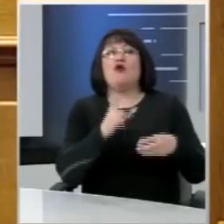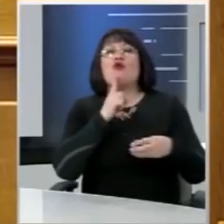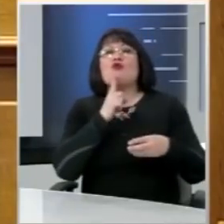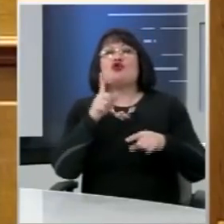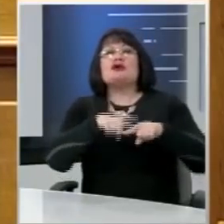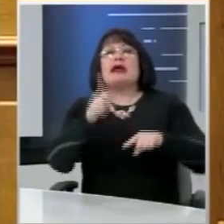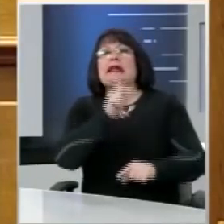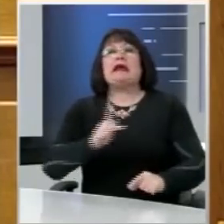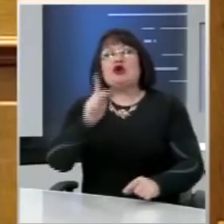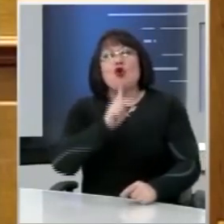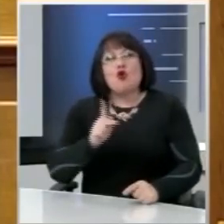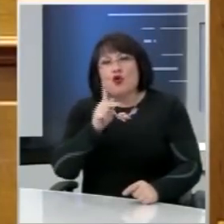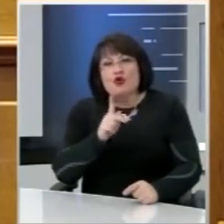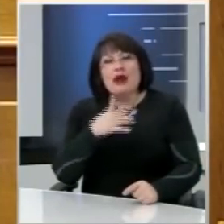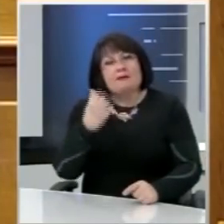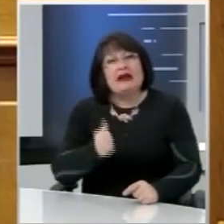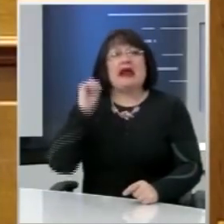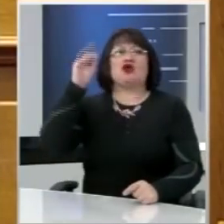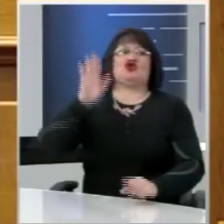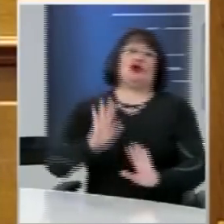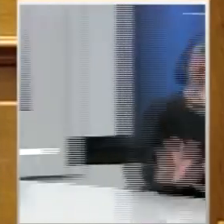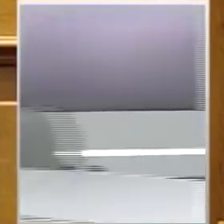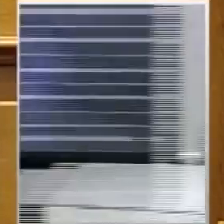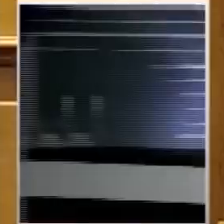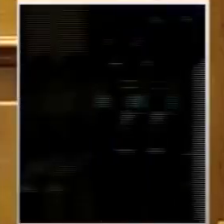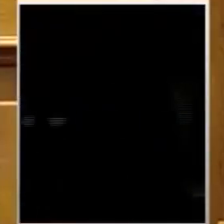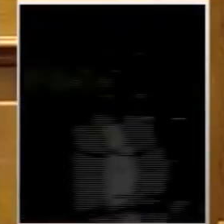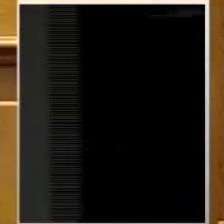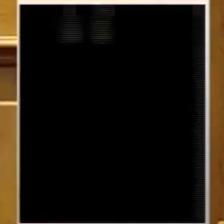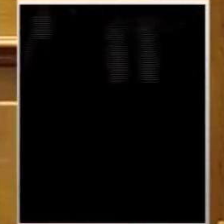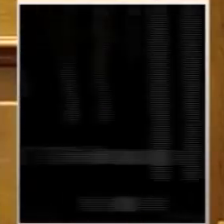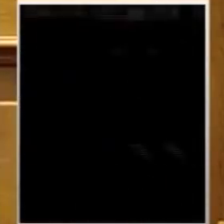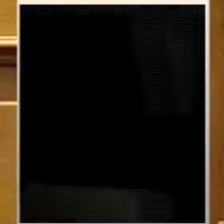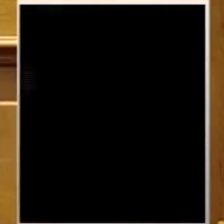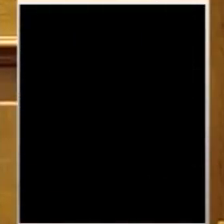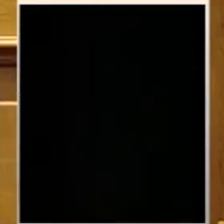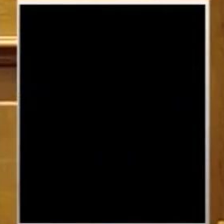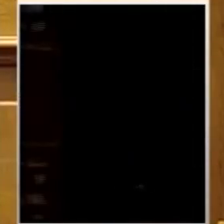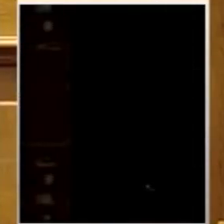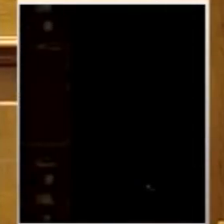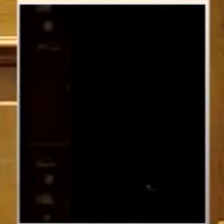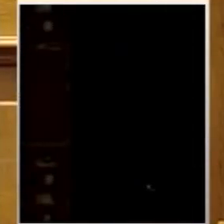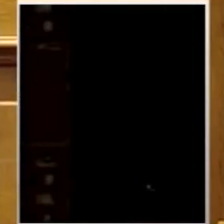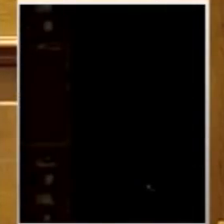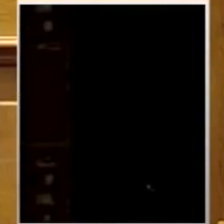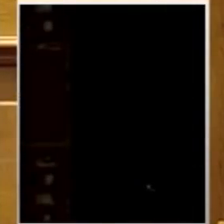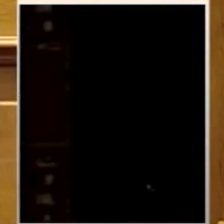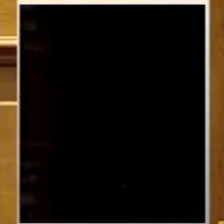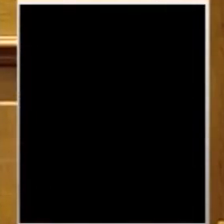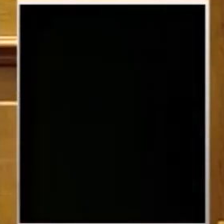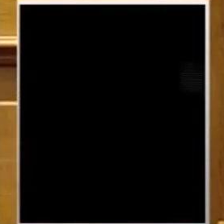ελληνική κοινωνία, υπάρχει και στην ομογένεια. Και εκεί υπάρχει ο Έλληνας εργάτης, ο υπάλληλος, φοιτητής, ο μισθωτός